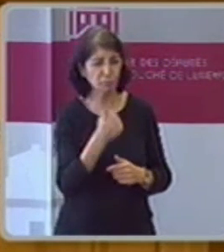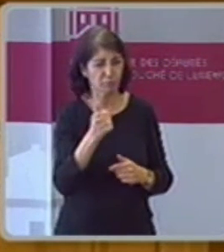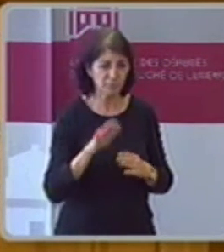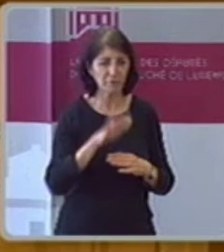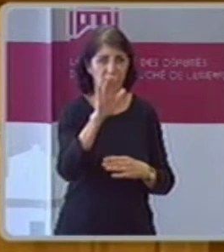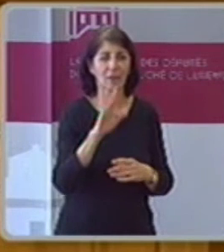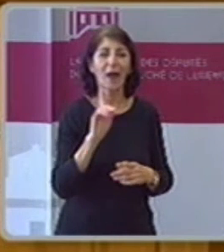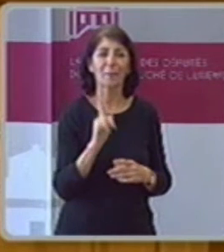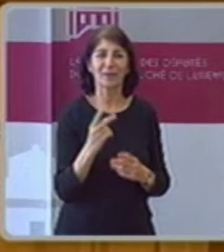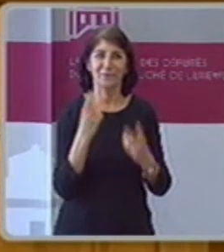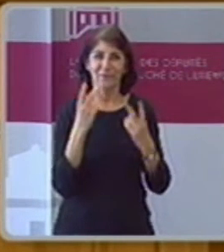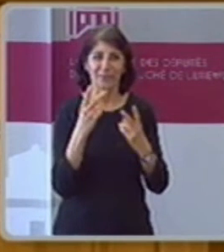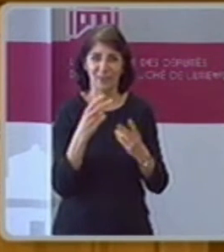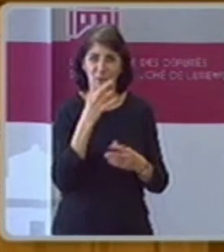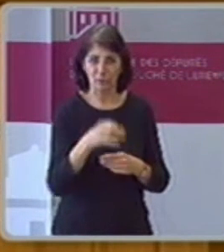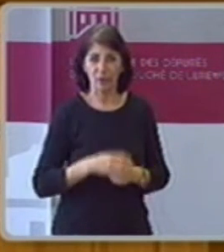Zukunft von der